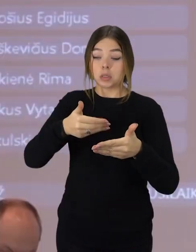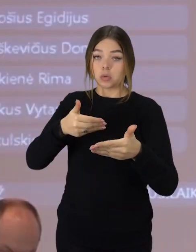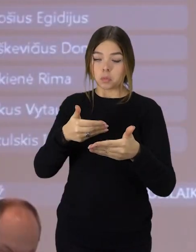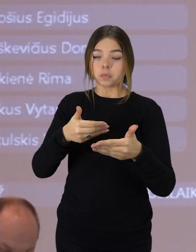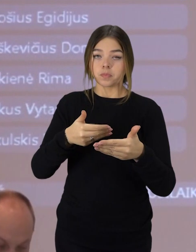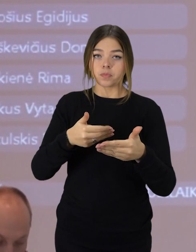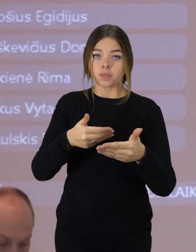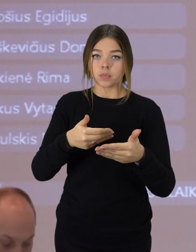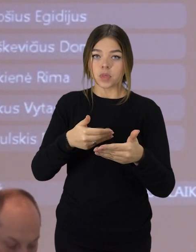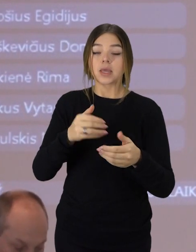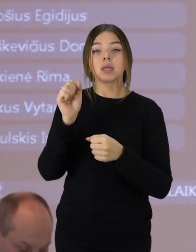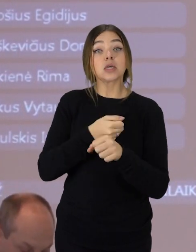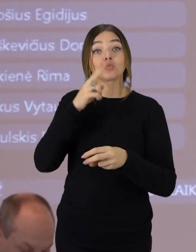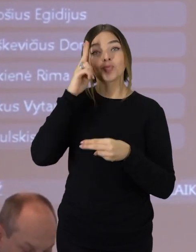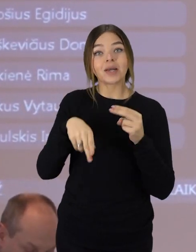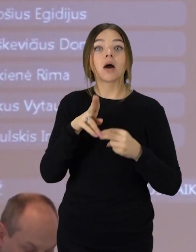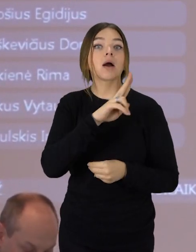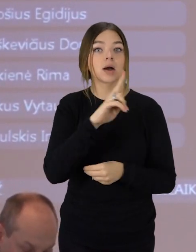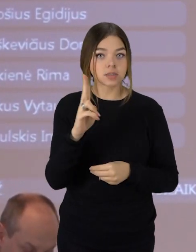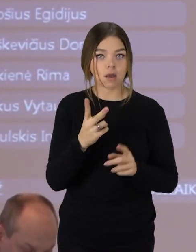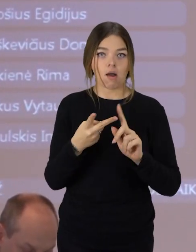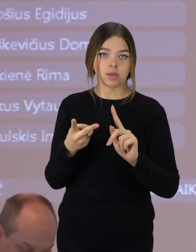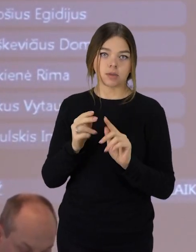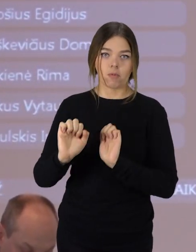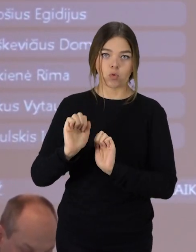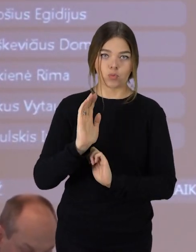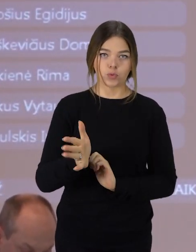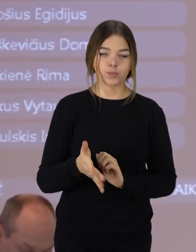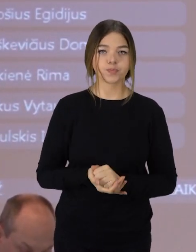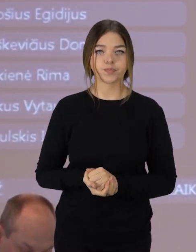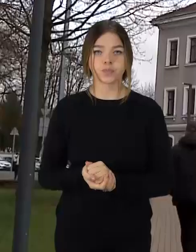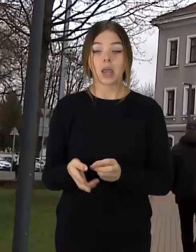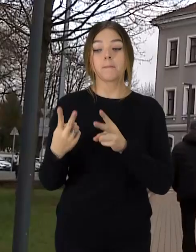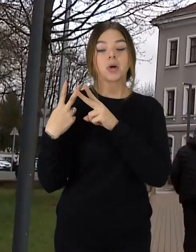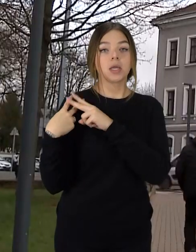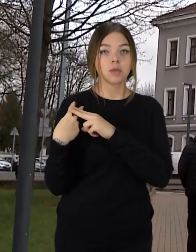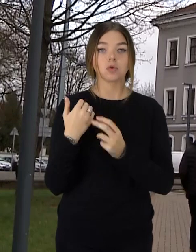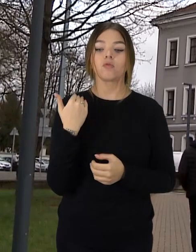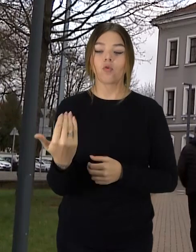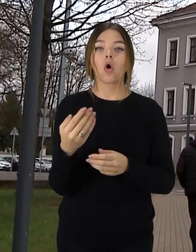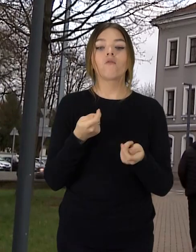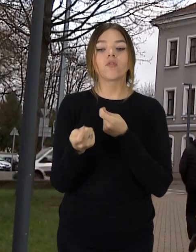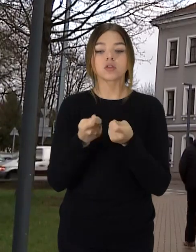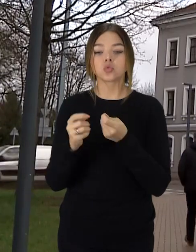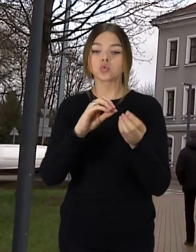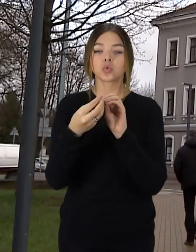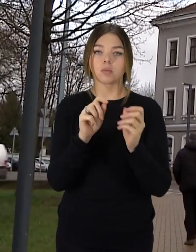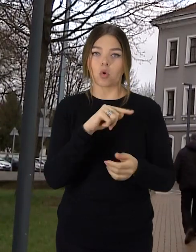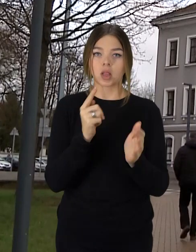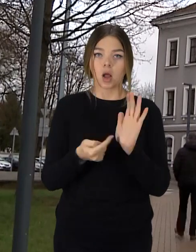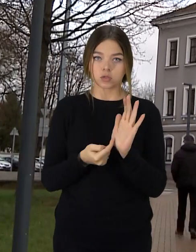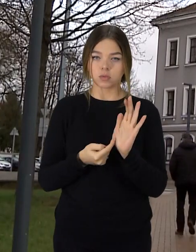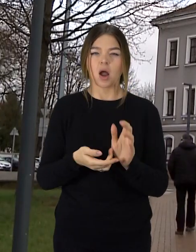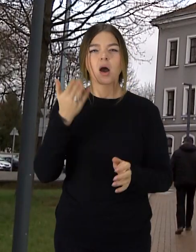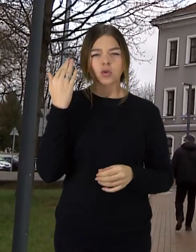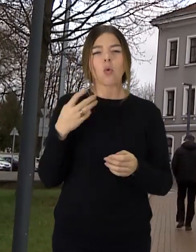Iki to laiko miesto valdančioje koalicija turės nuspręsti, kas bus paskyriamas antrojojo pavaduotojų. Šios pareigybės yra valdančiųjų susitarimo klausimas,